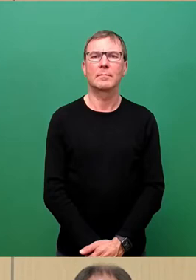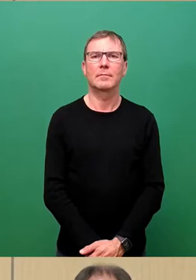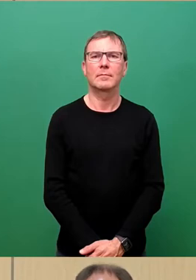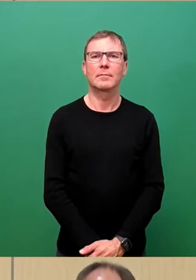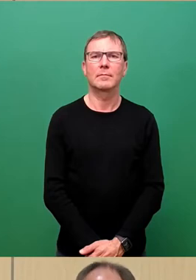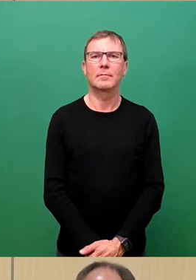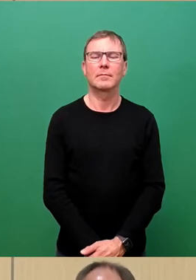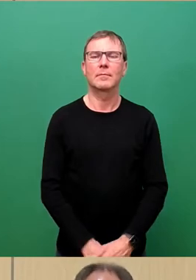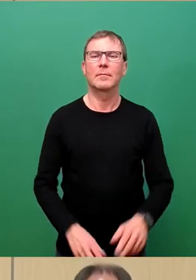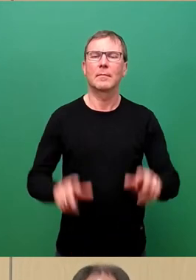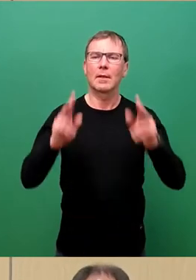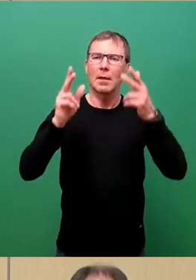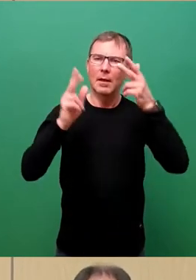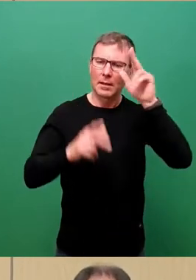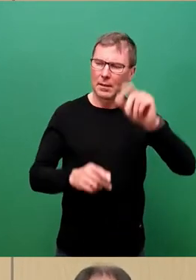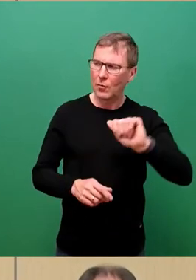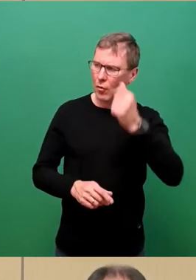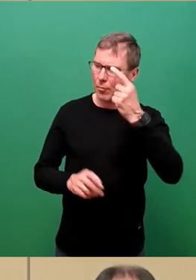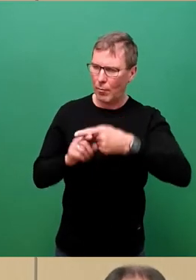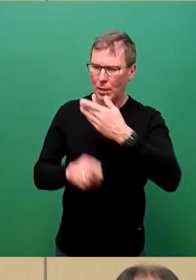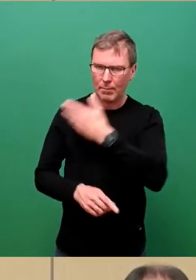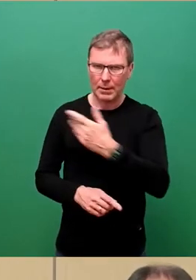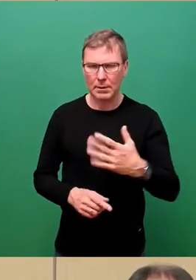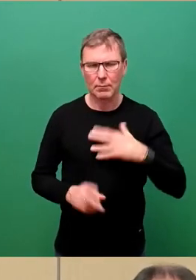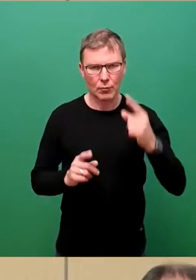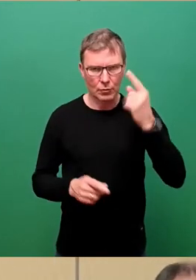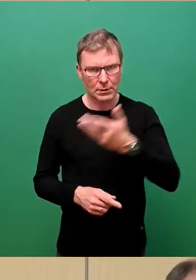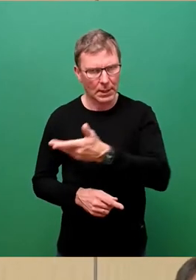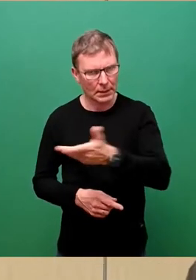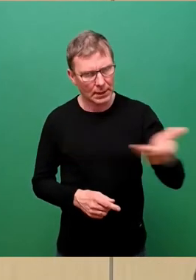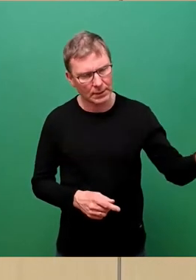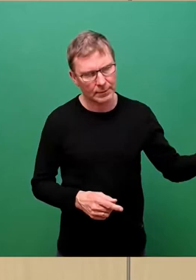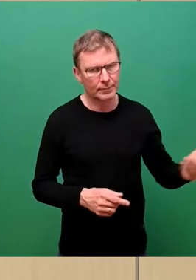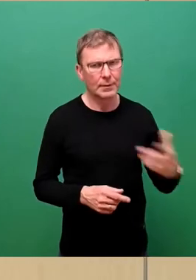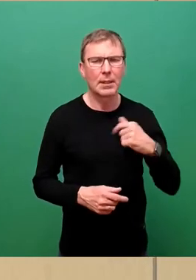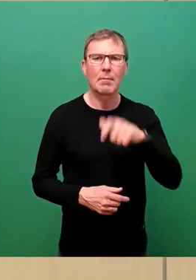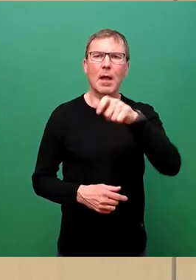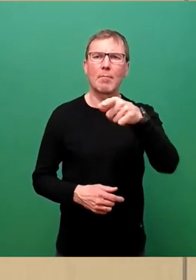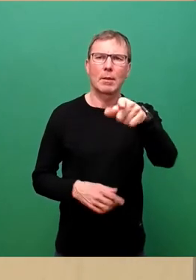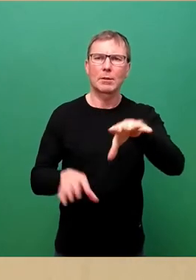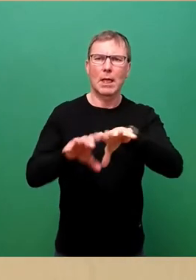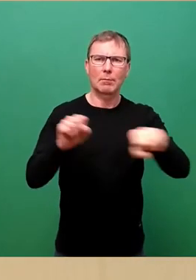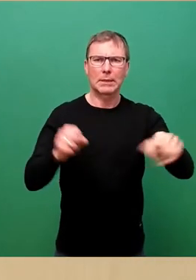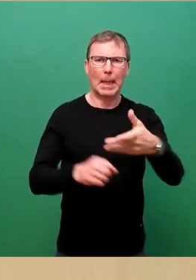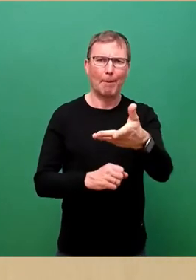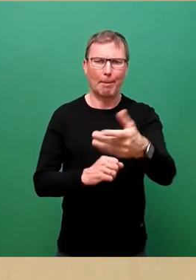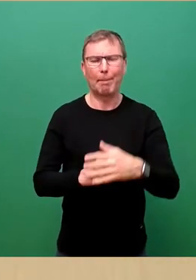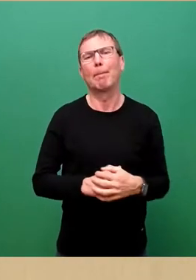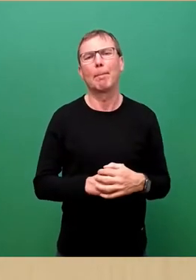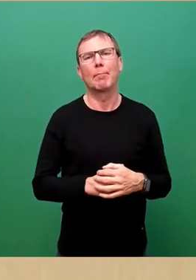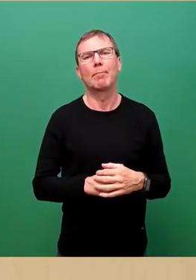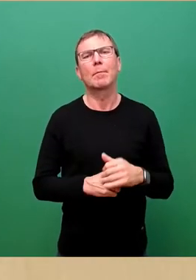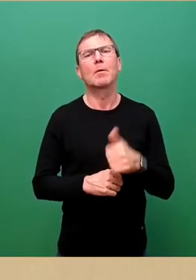geehrter Herr Oberbürgermeister, liebe Stadträtinnen und Stadträte, liebe Menschen am Stream. Zuerst eine Korrektur